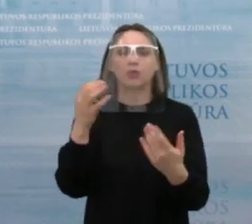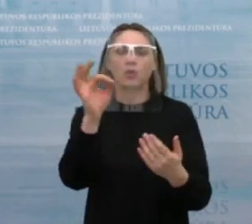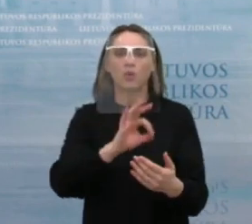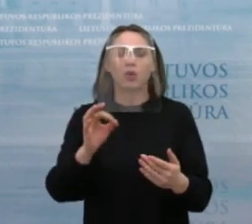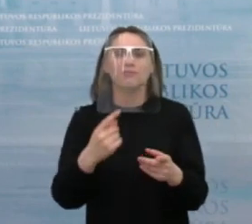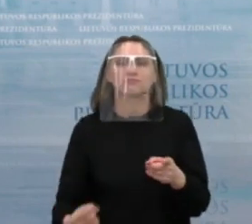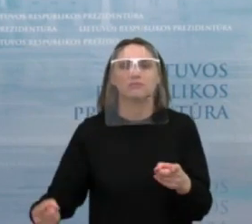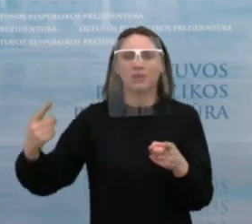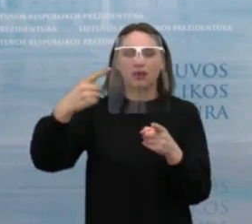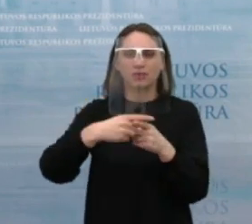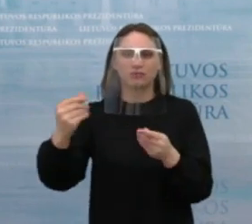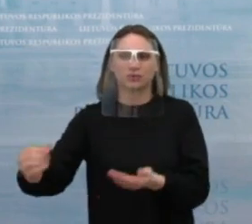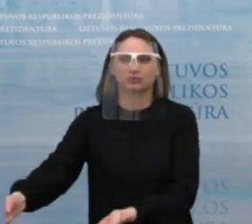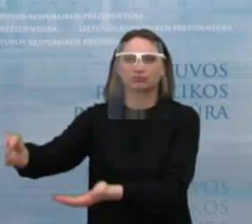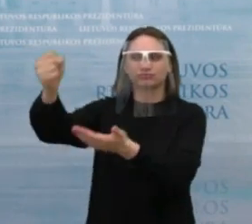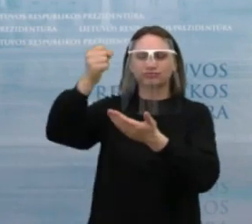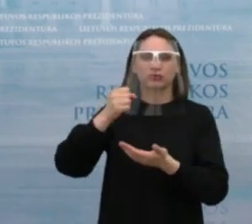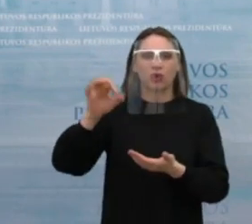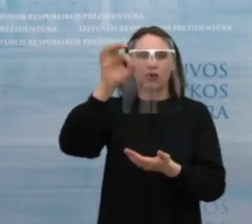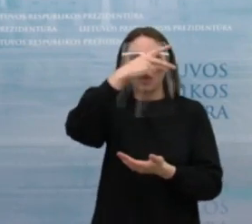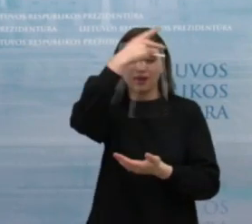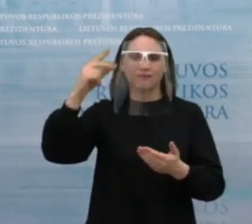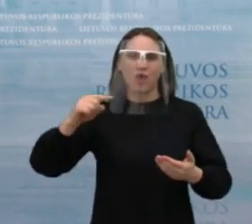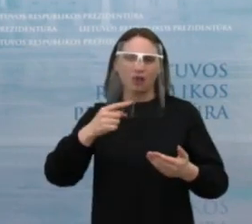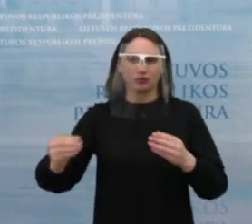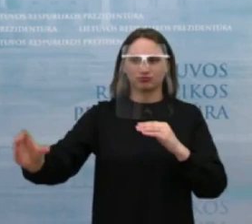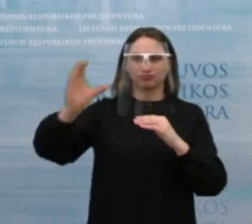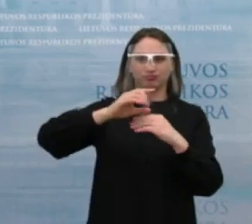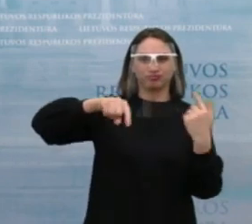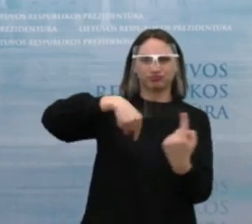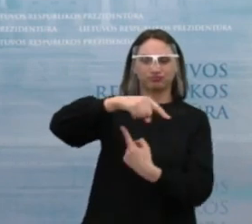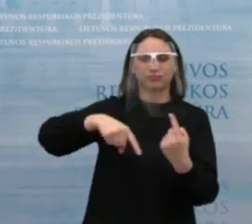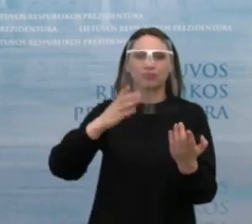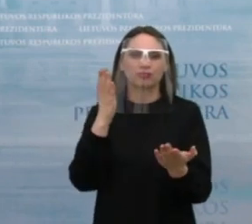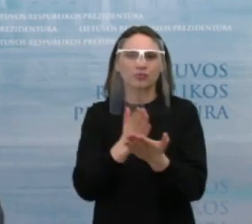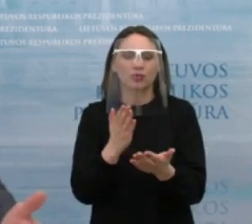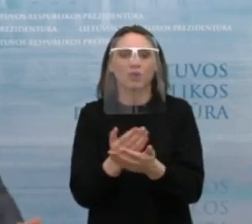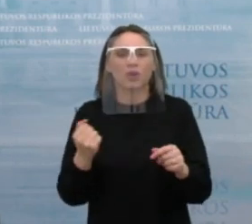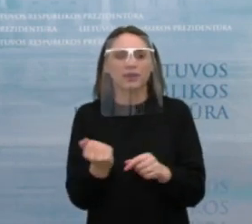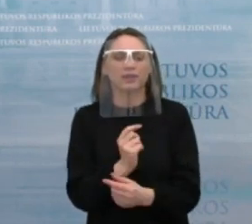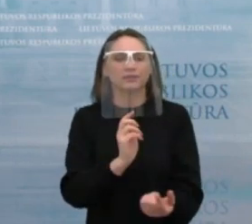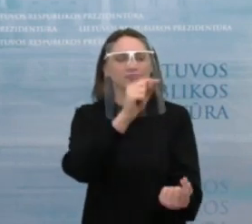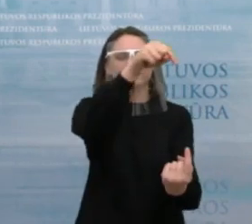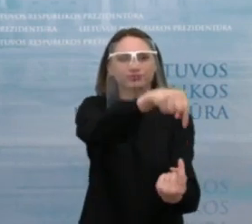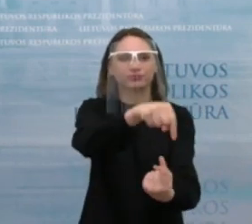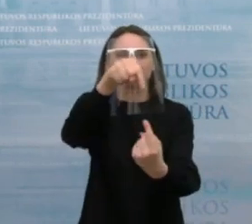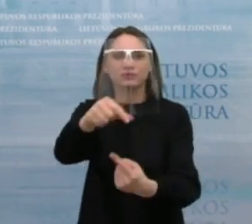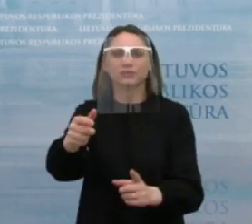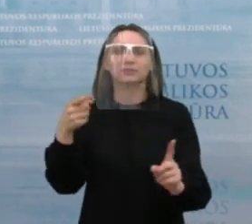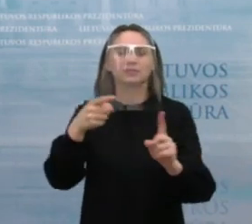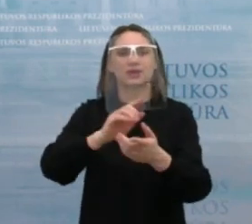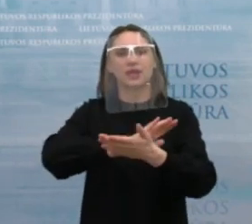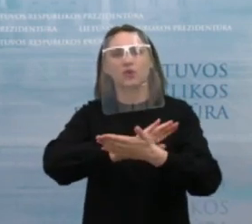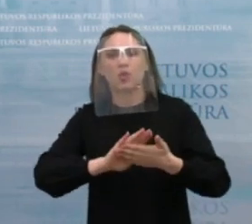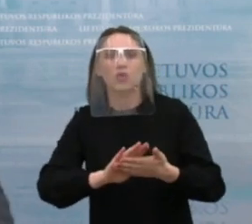papildomas investicijas į šalies ekonomiką. Ir būtina jas adaptuoti siekiant žalinimo ir skaitmenimo tikslų be